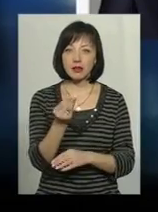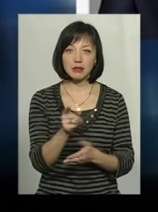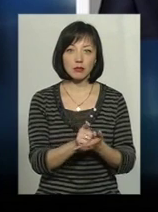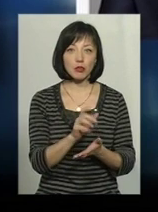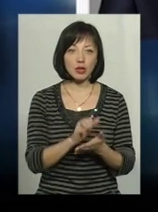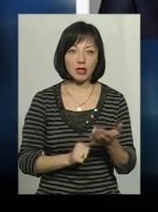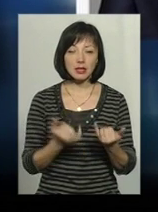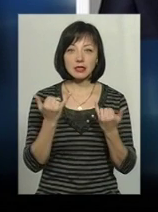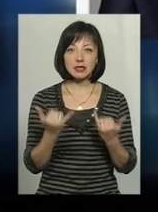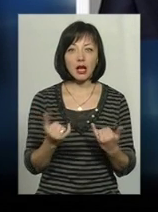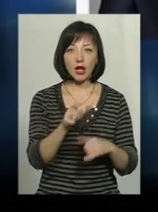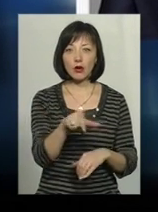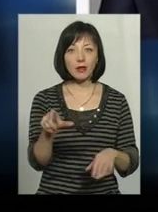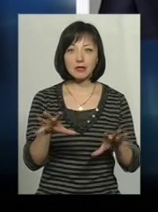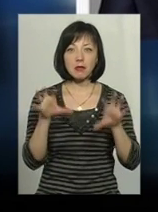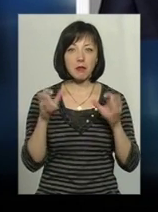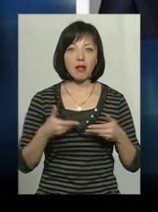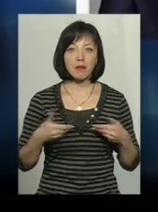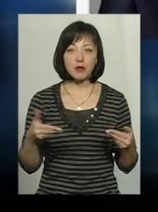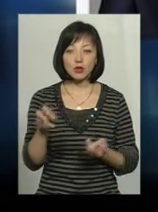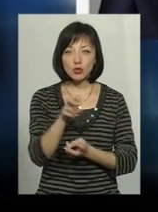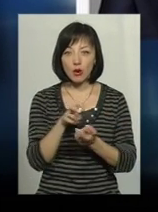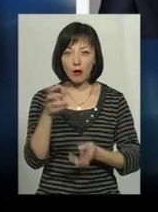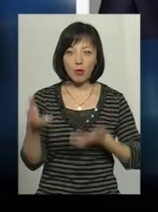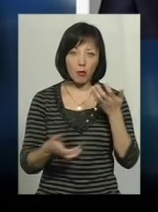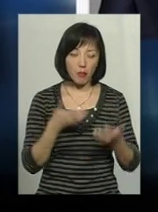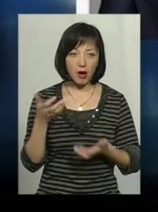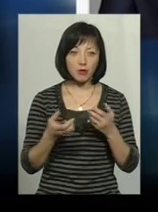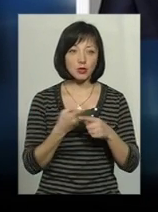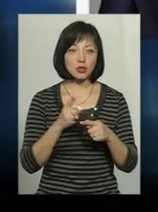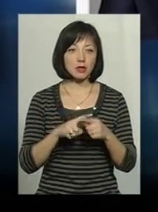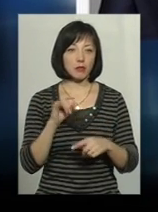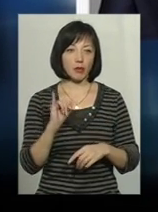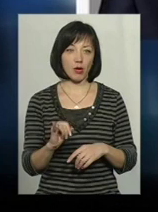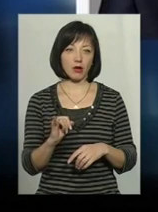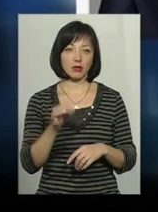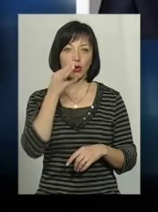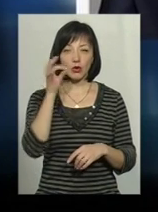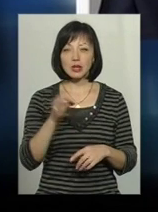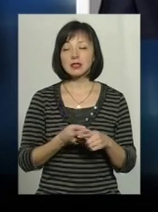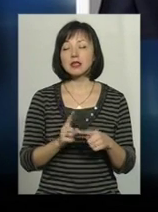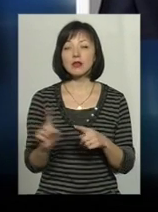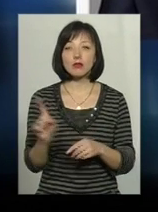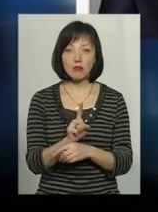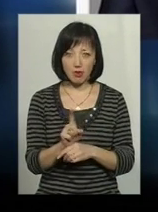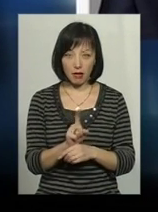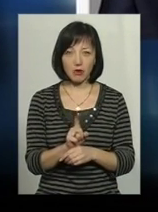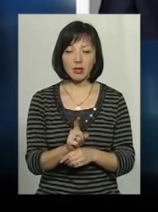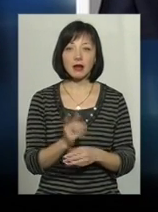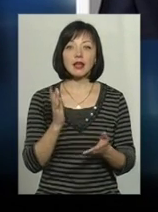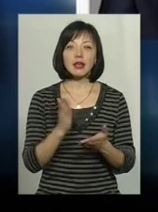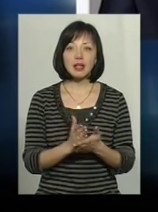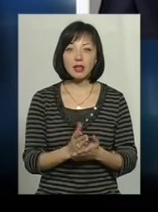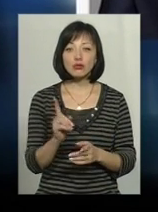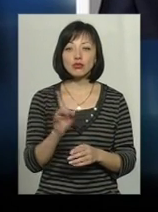не сприймали нас, як ми шукаємо, копаємо, що це є погано розкіш, це є нормально, і нам є до чого